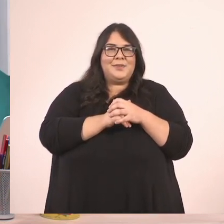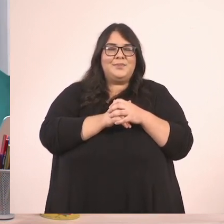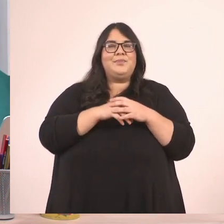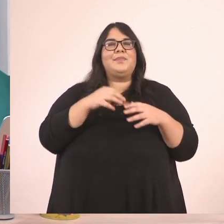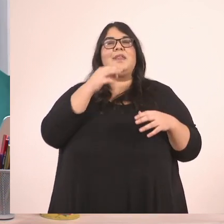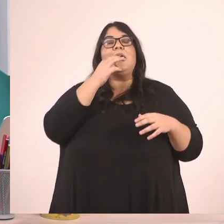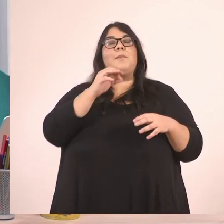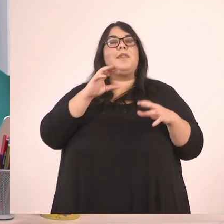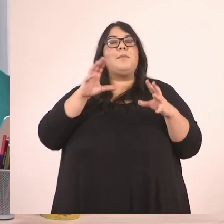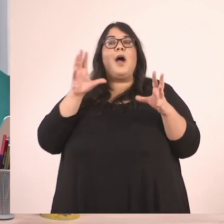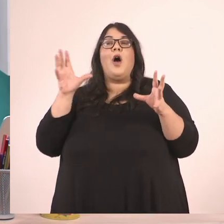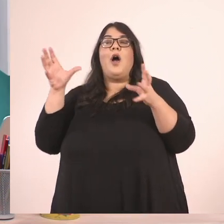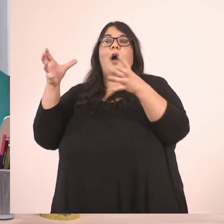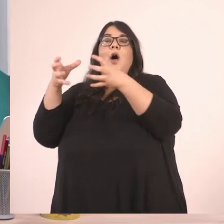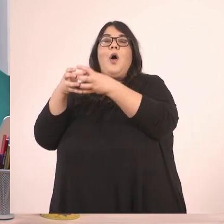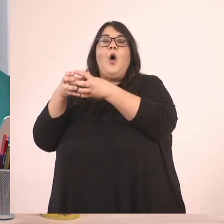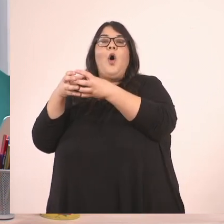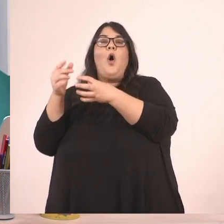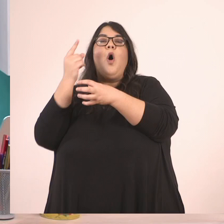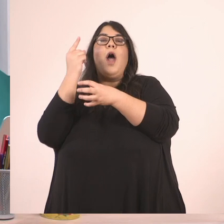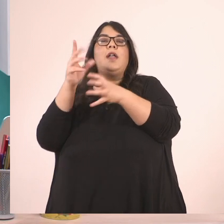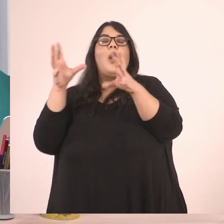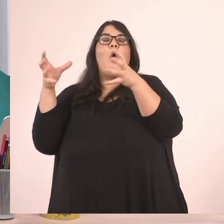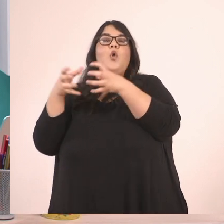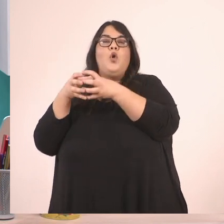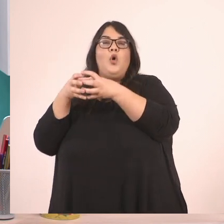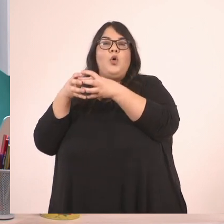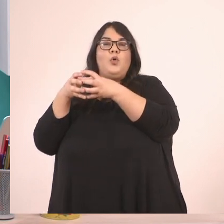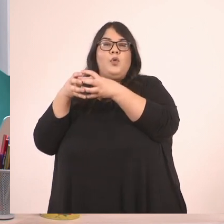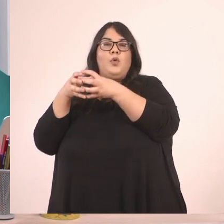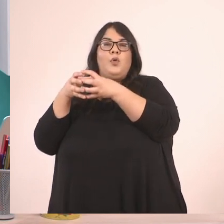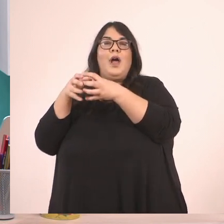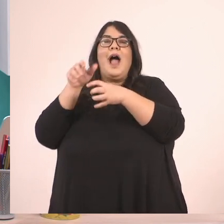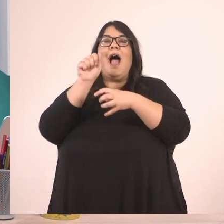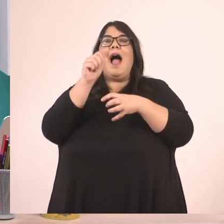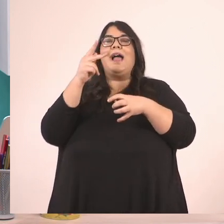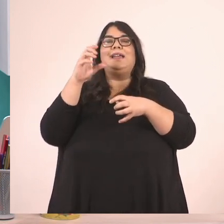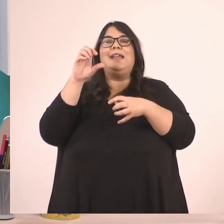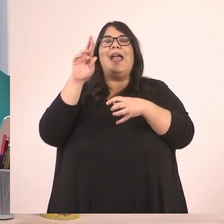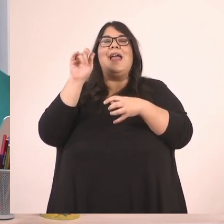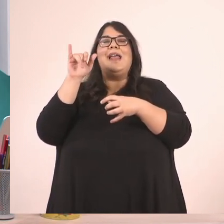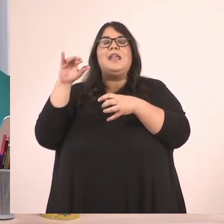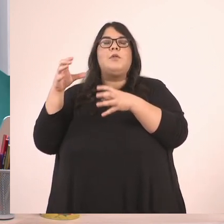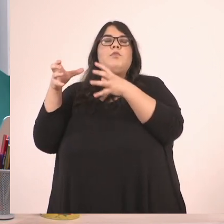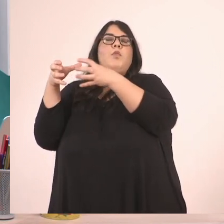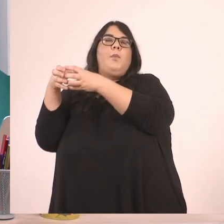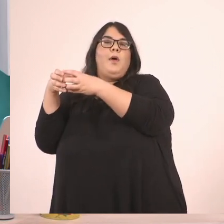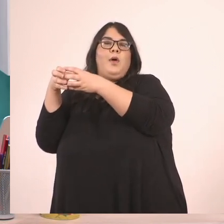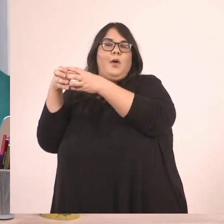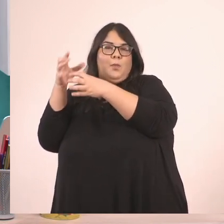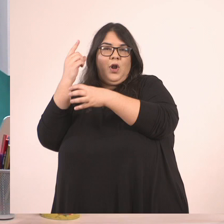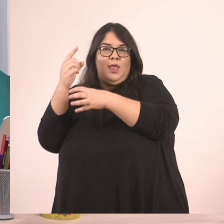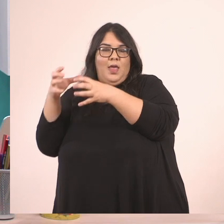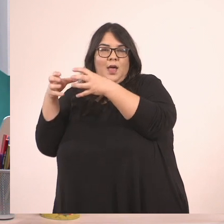ακέραιη ποσότητα, την τοποθετούμε στον πίνακα. Θα βάλουμε και διάφορες